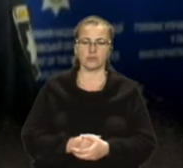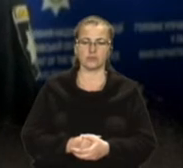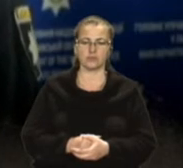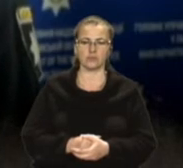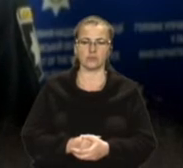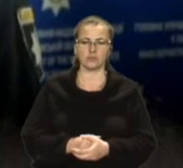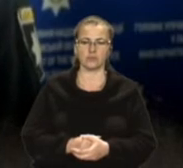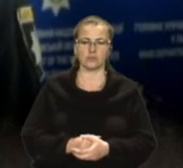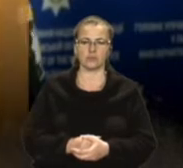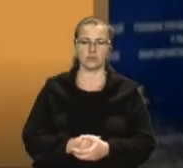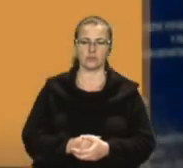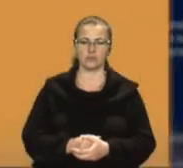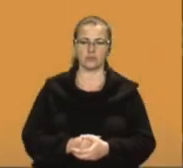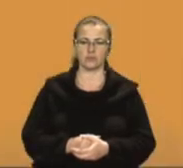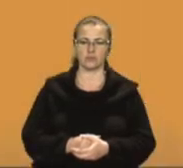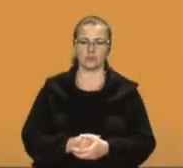пожежної безпеки.